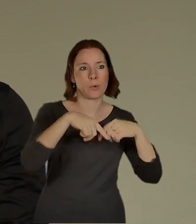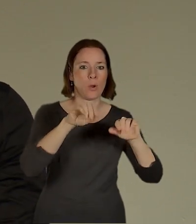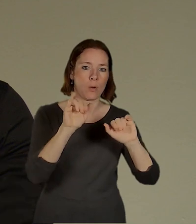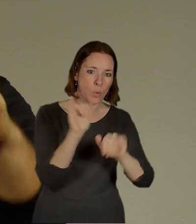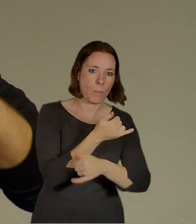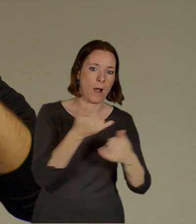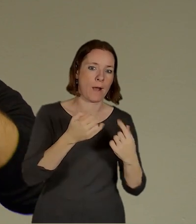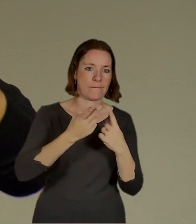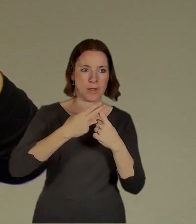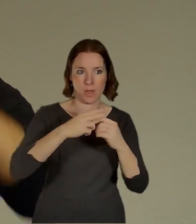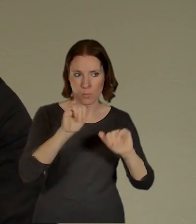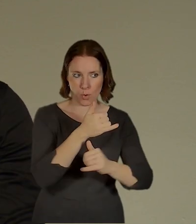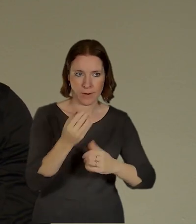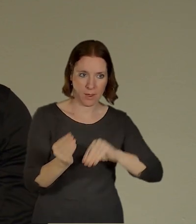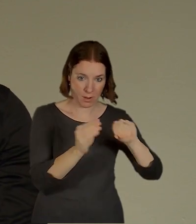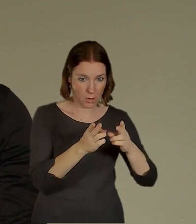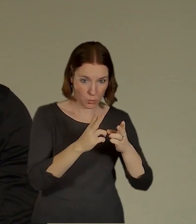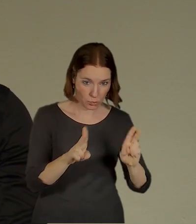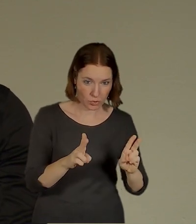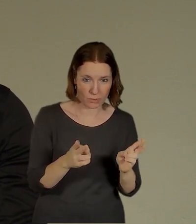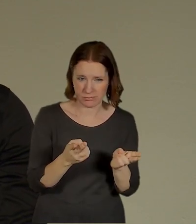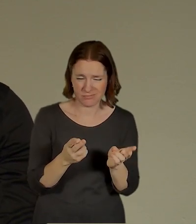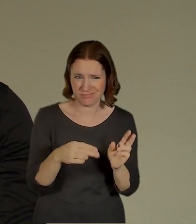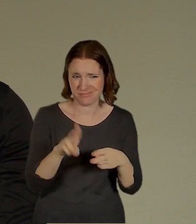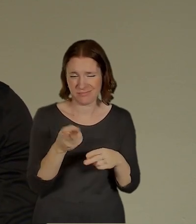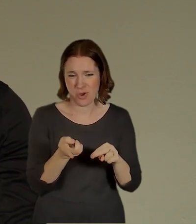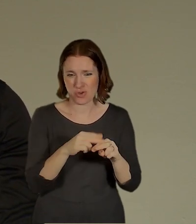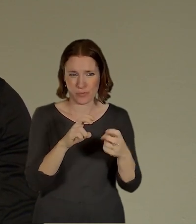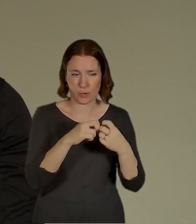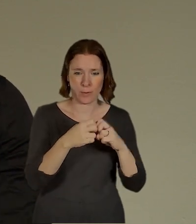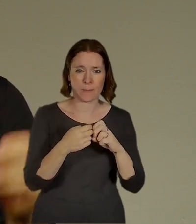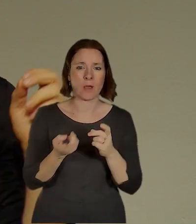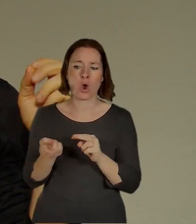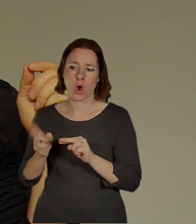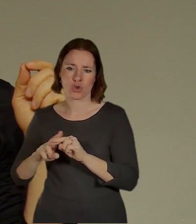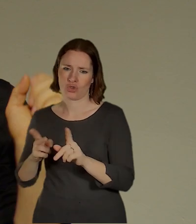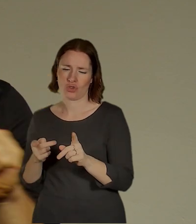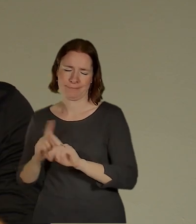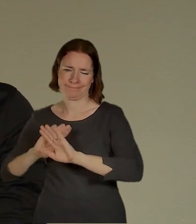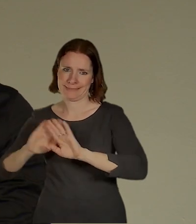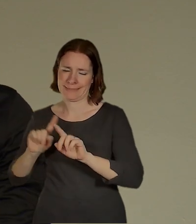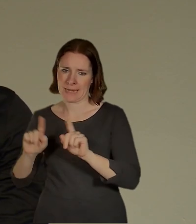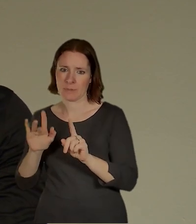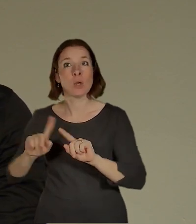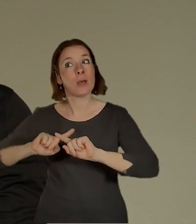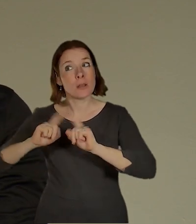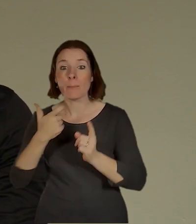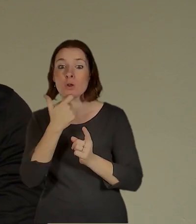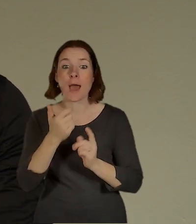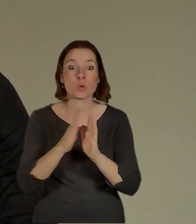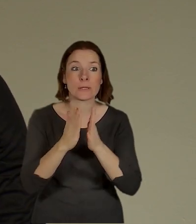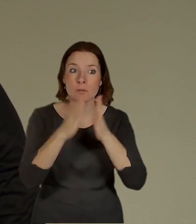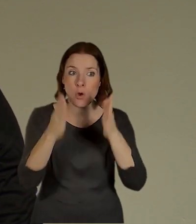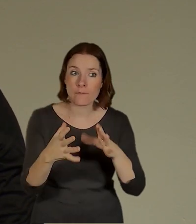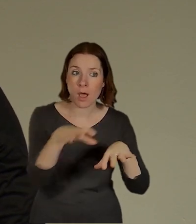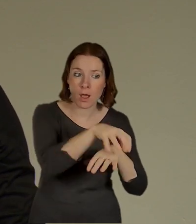dát Filharmonii a řešit Filharmonii dalekosložitější problémy na Vltavský. Pak tam byla Národní knihovna, že by se tam postavila.